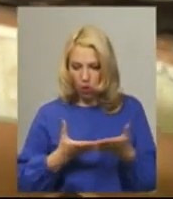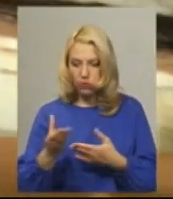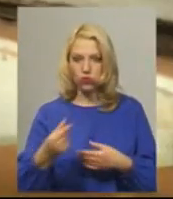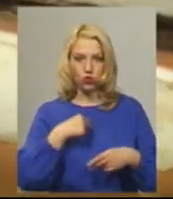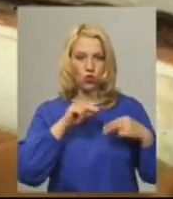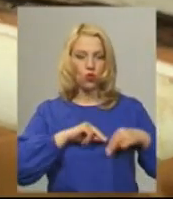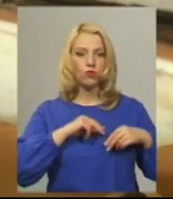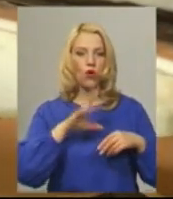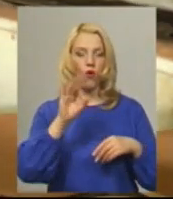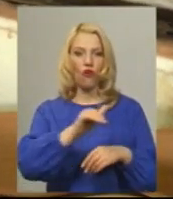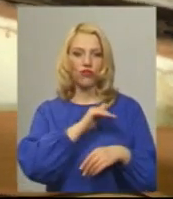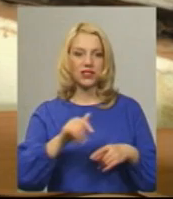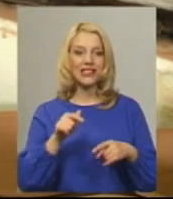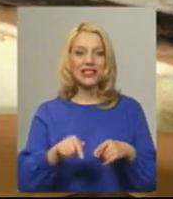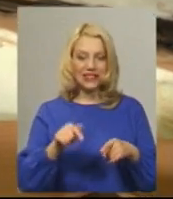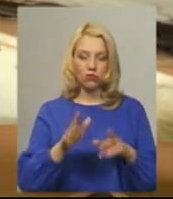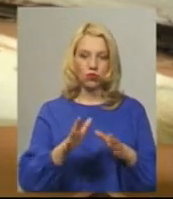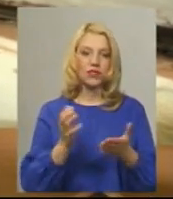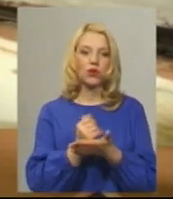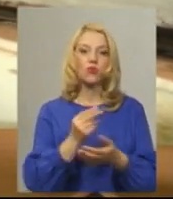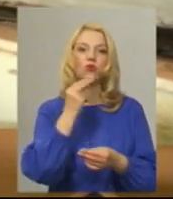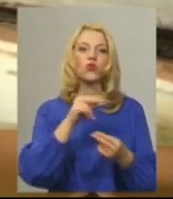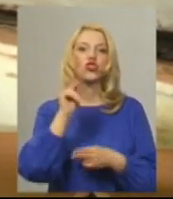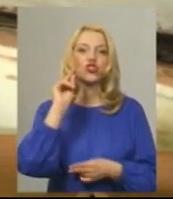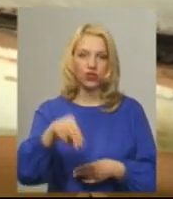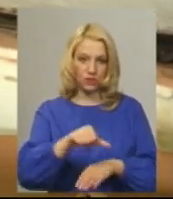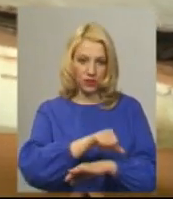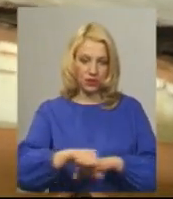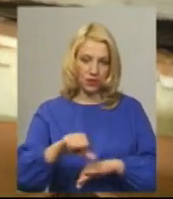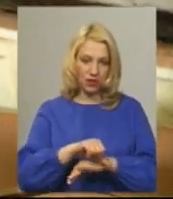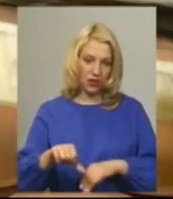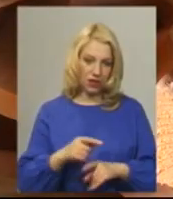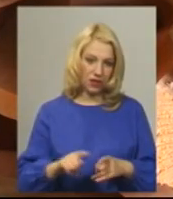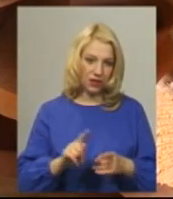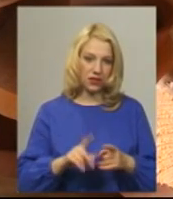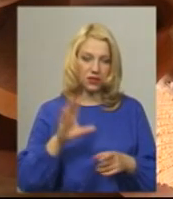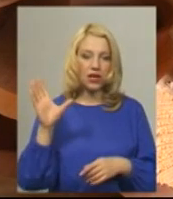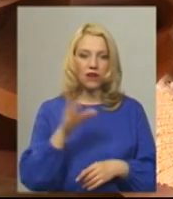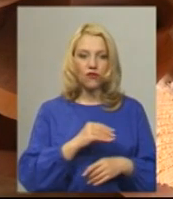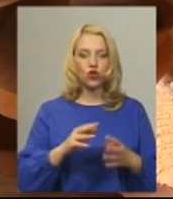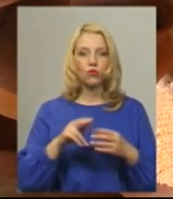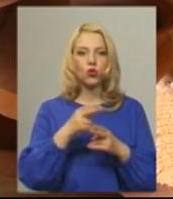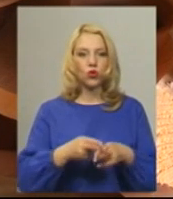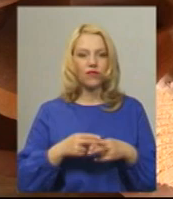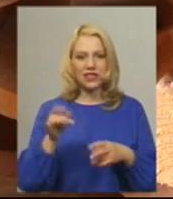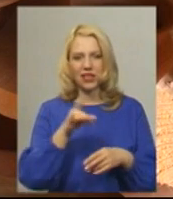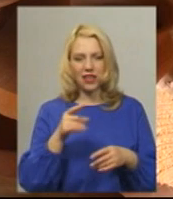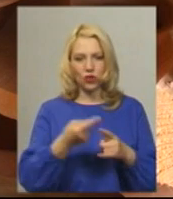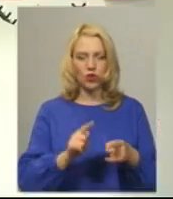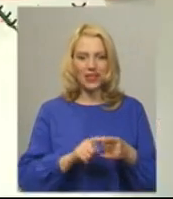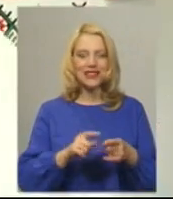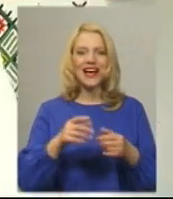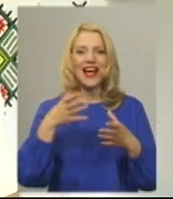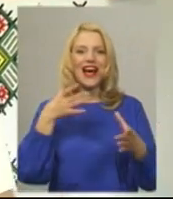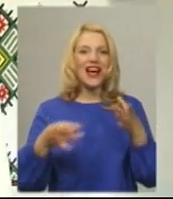завжди говорю, цим ви будете заробляти краще, ніж за границею. Покладів червоноватої глини в Рахнівці та всьому Дунаєвецькому районі вистачить на довгі роки, вважає